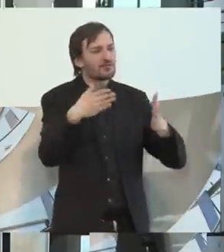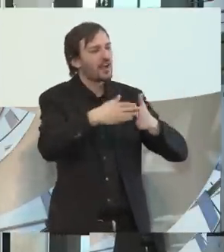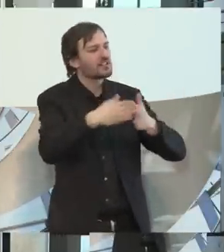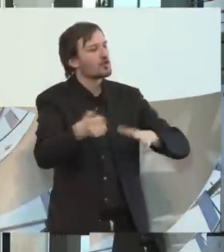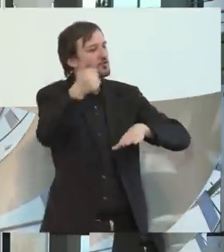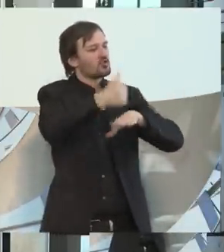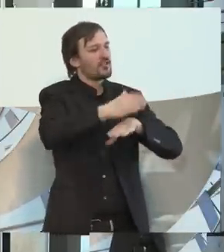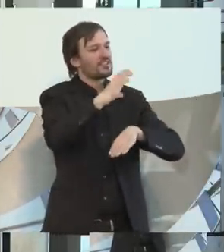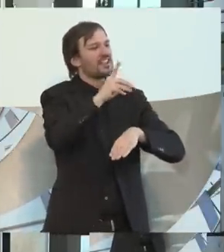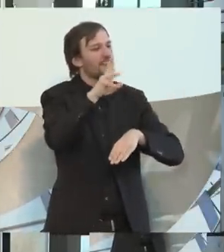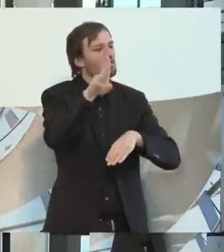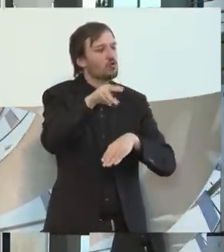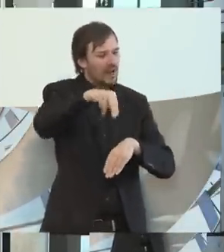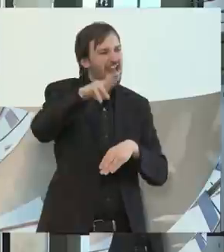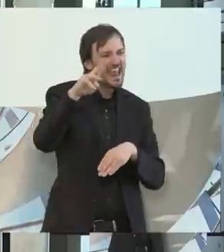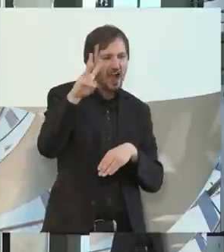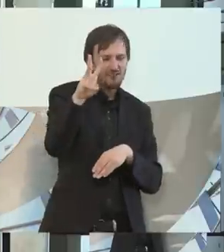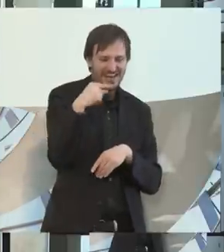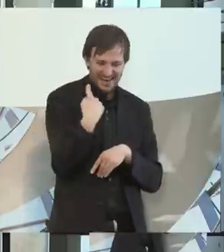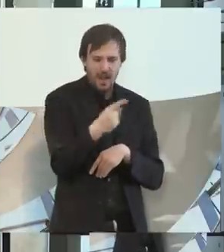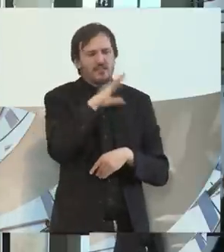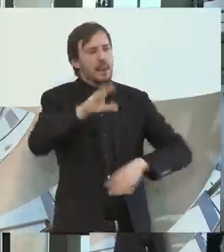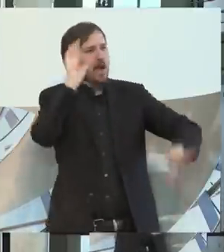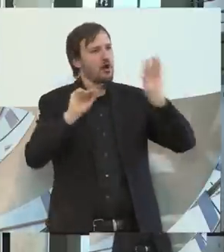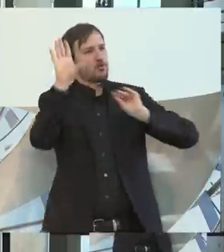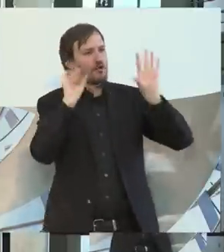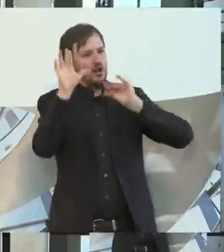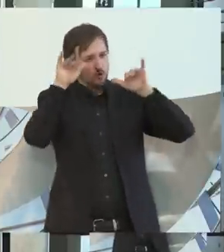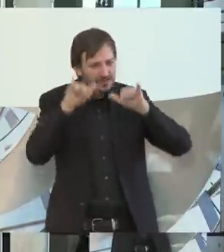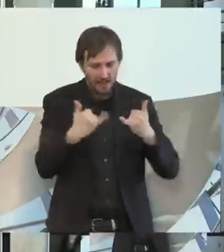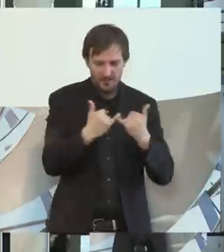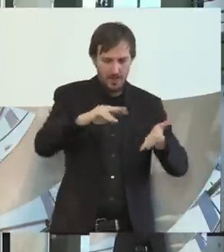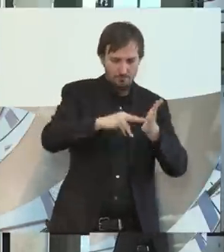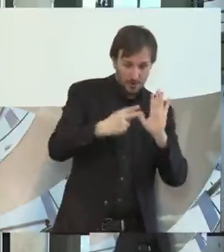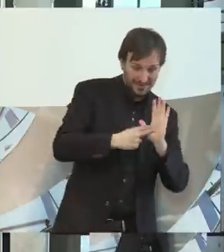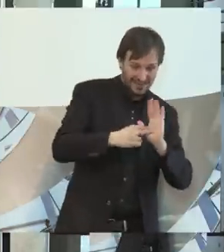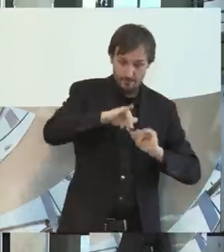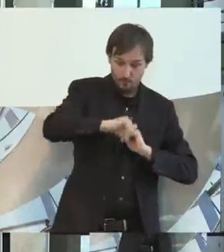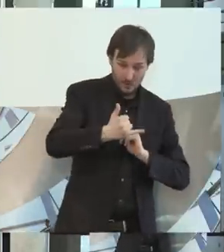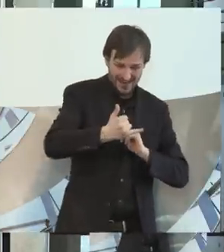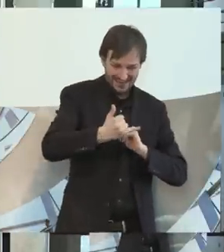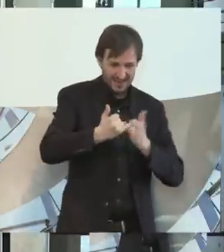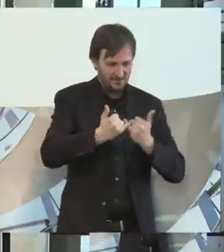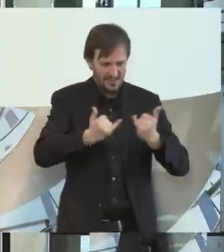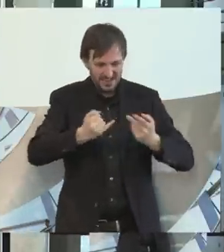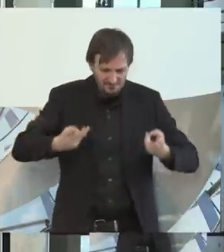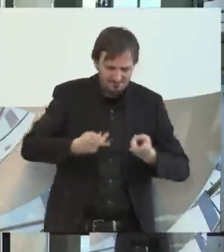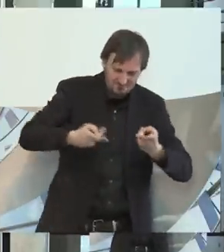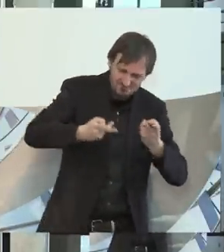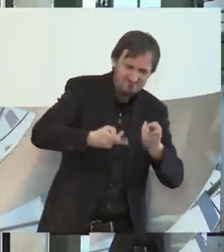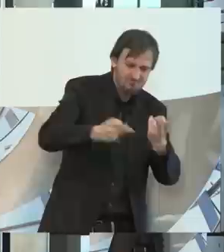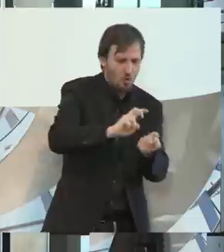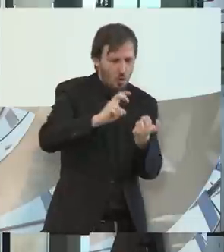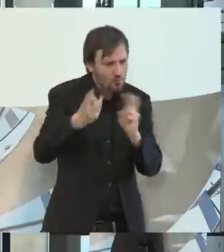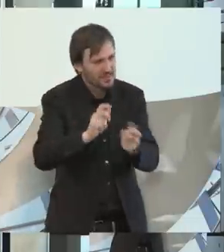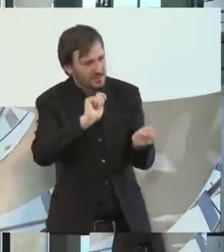NRW, viel Erfahrung gesammelt, wie man politische Projekte auf den verschiedenen politischen Ebenen vorantreiben und umsetzen